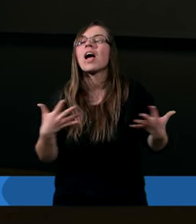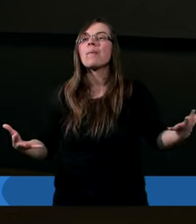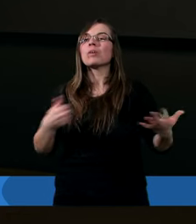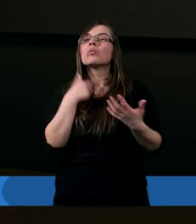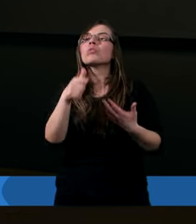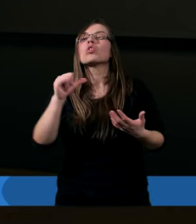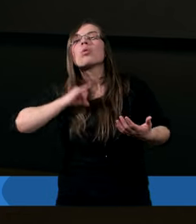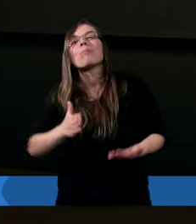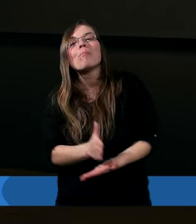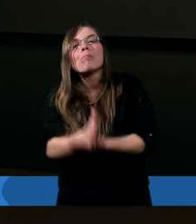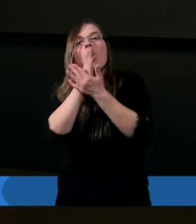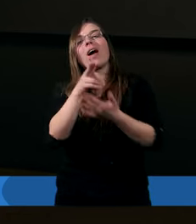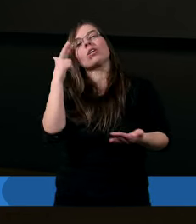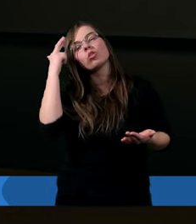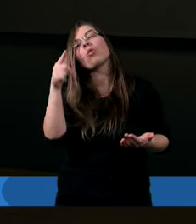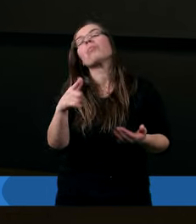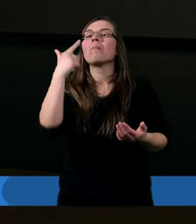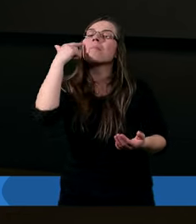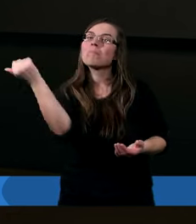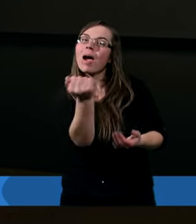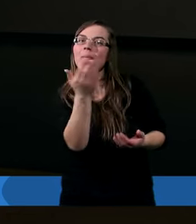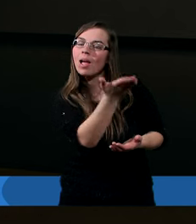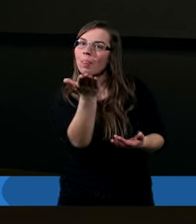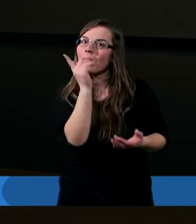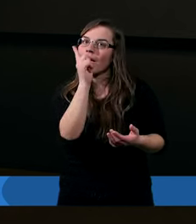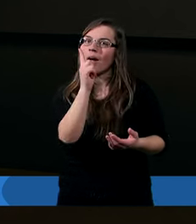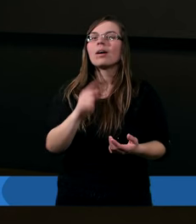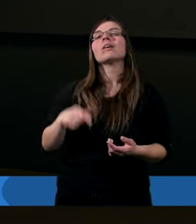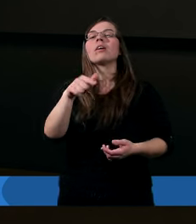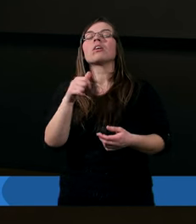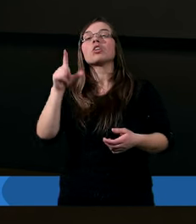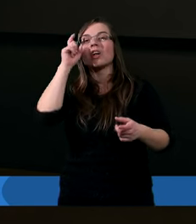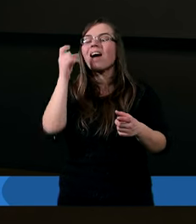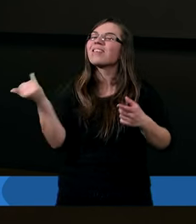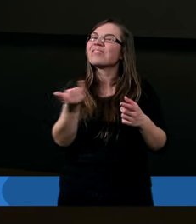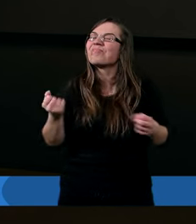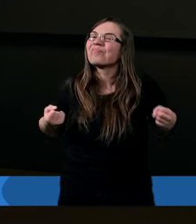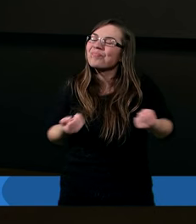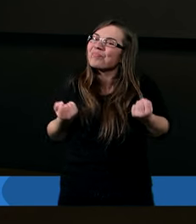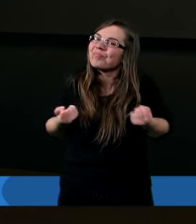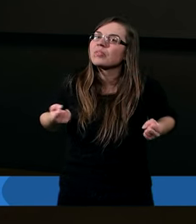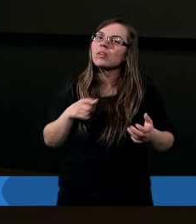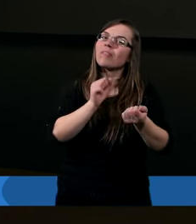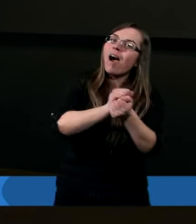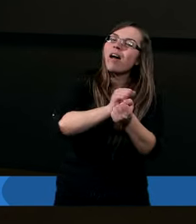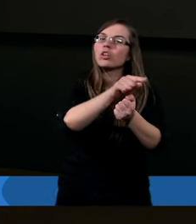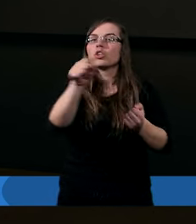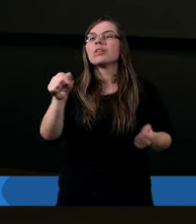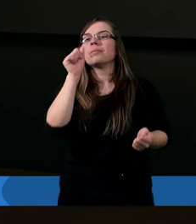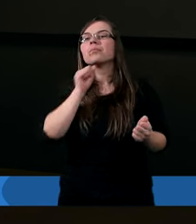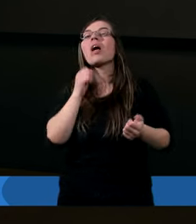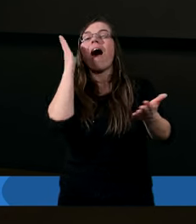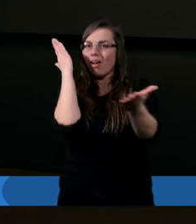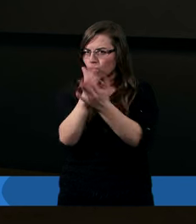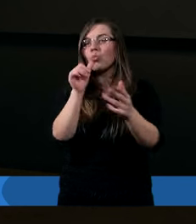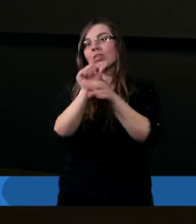sobie z tym poradzić. Pamiętaj, szatan jeszcze dokazuje wielu rzeczy, ale już